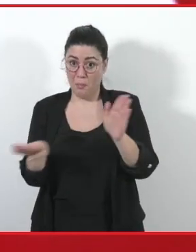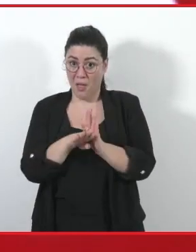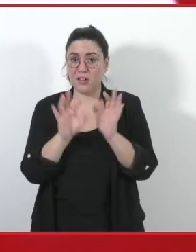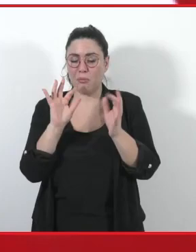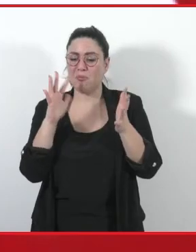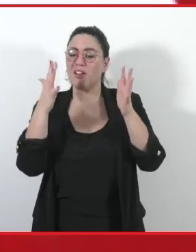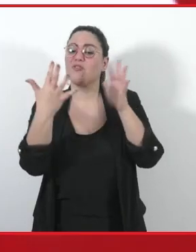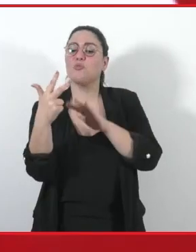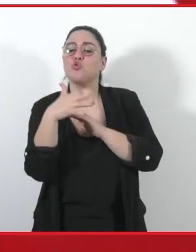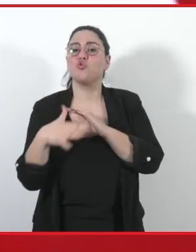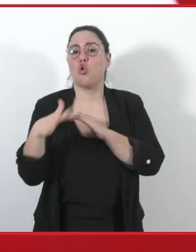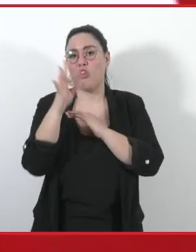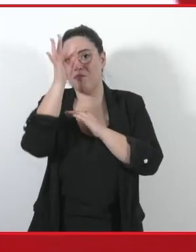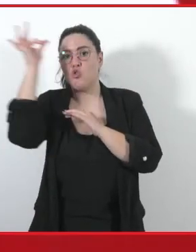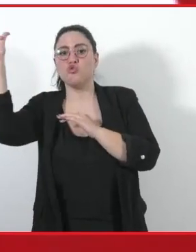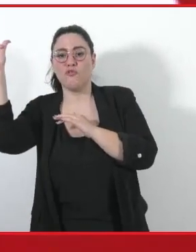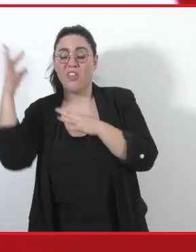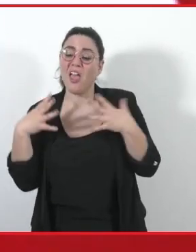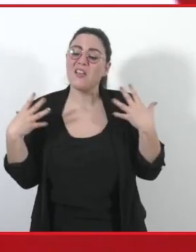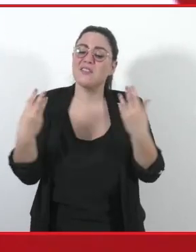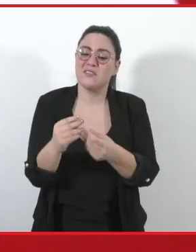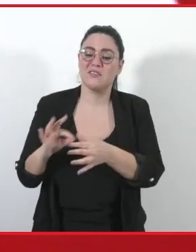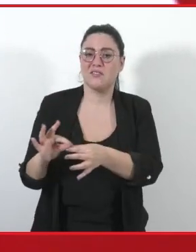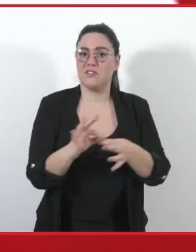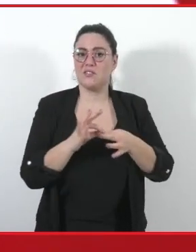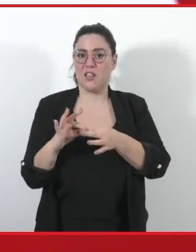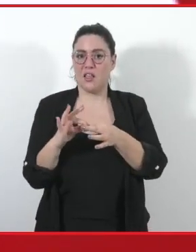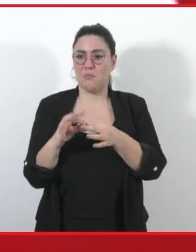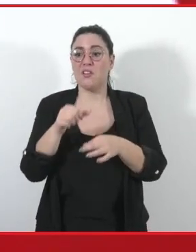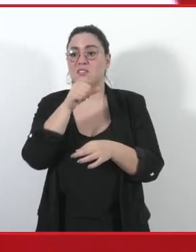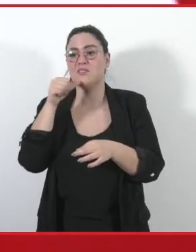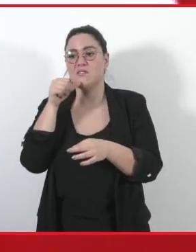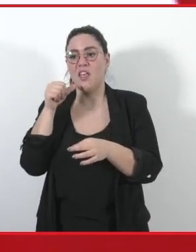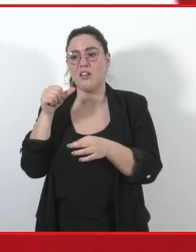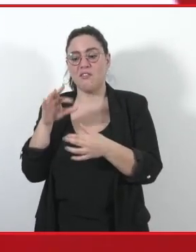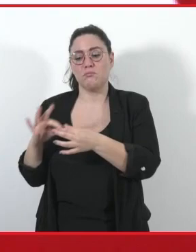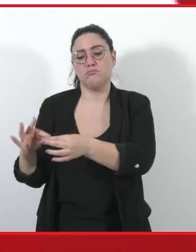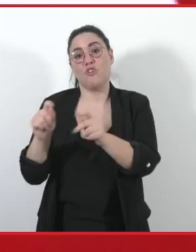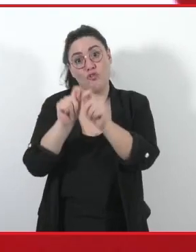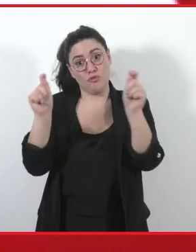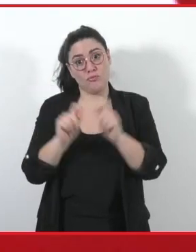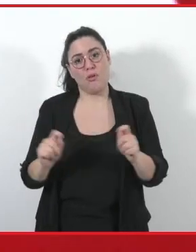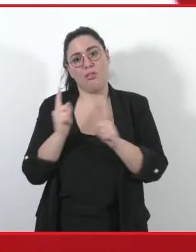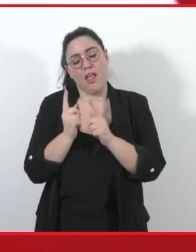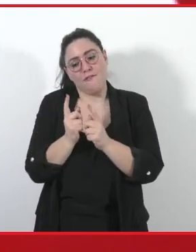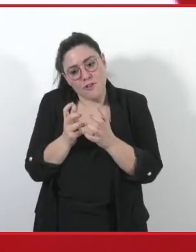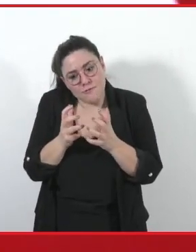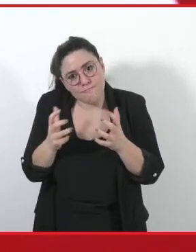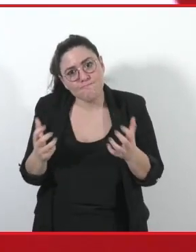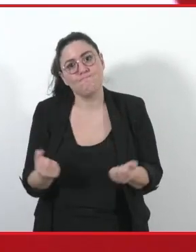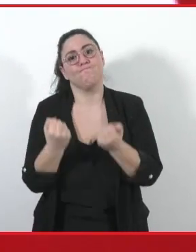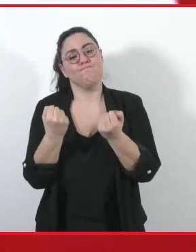forte e condivisa. Per questo serve rafforzare la nostra dimensione confederale e possiamo farlo